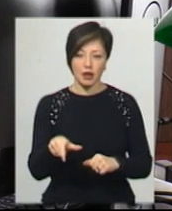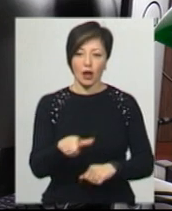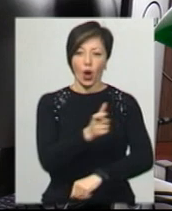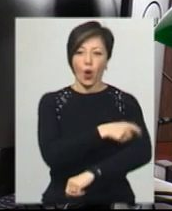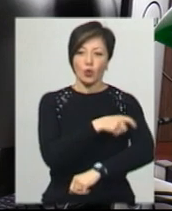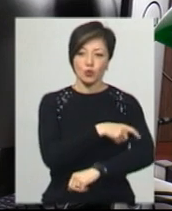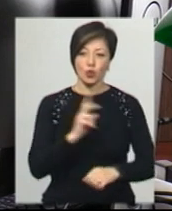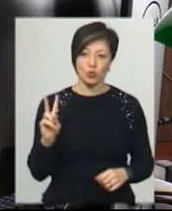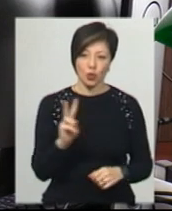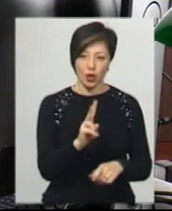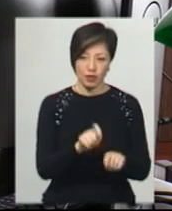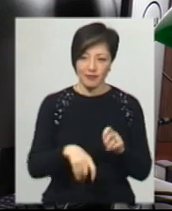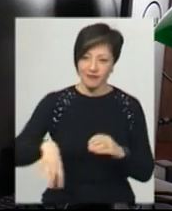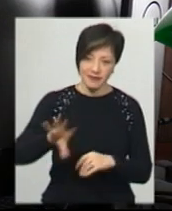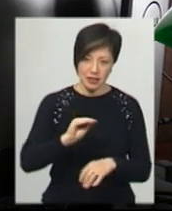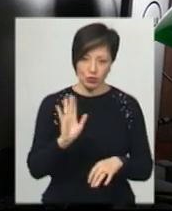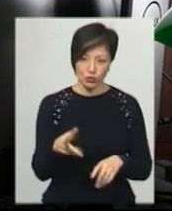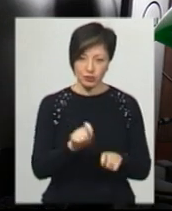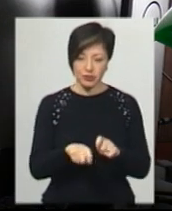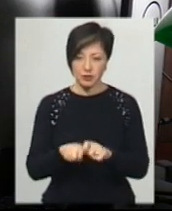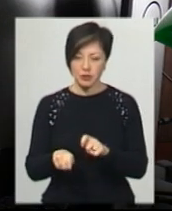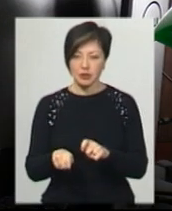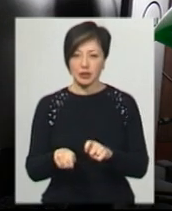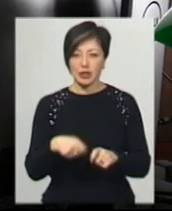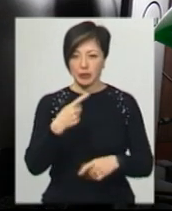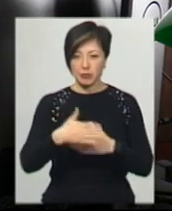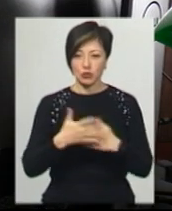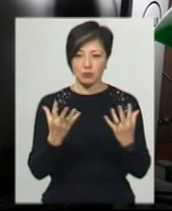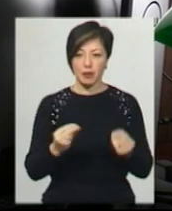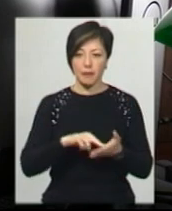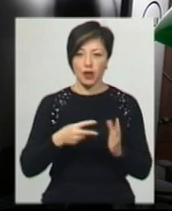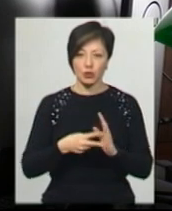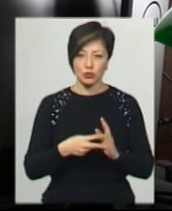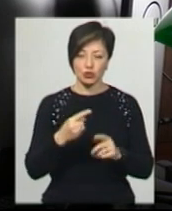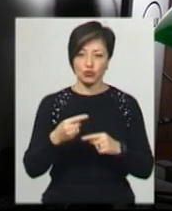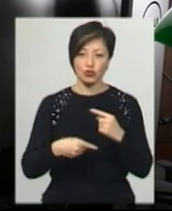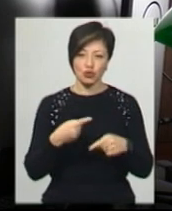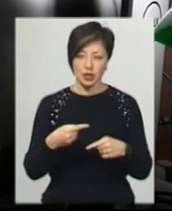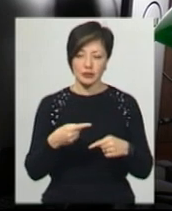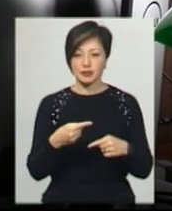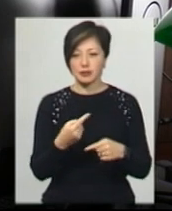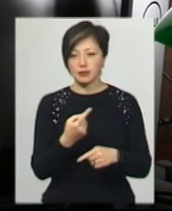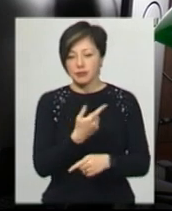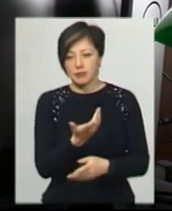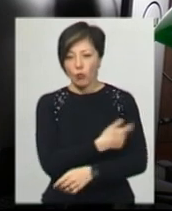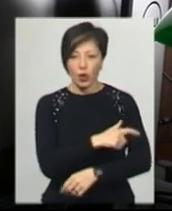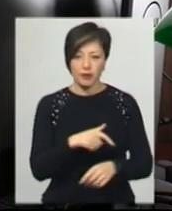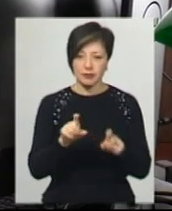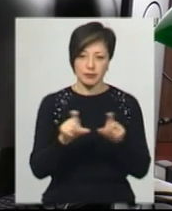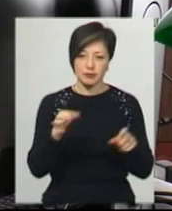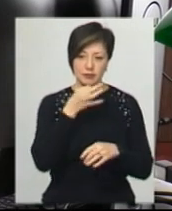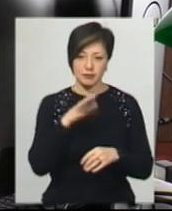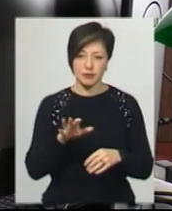Кондуктори тролейбусів, усіх, найближчими днями ми плануємо, чи через амбулаторії, чи через поліклініки,